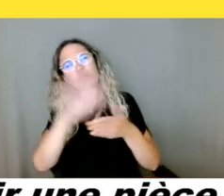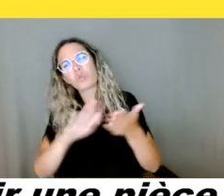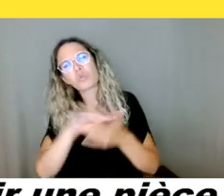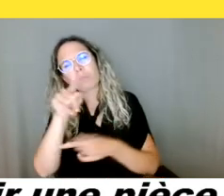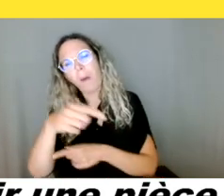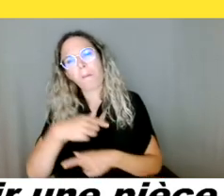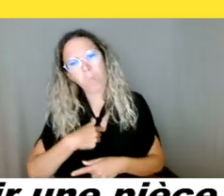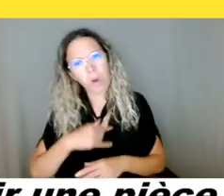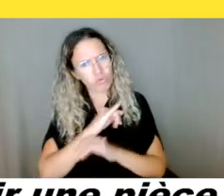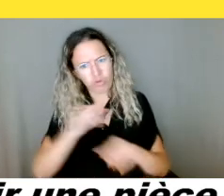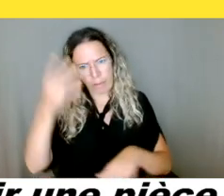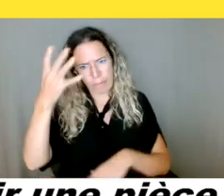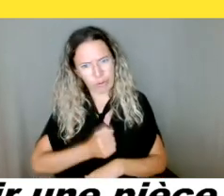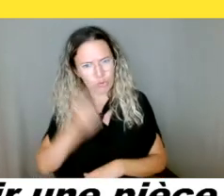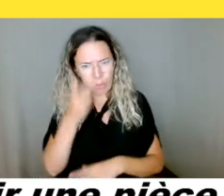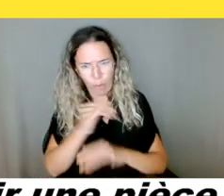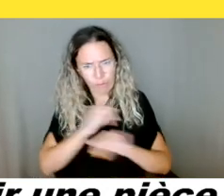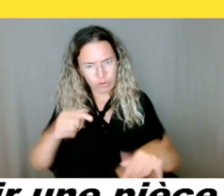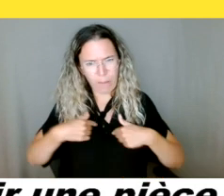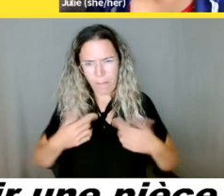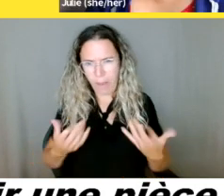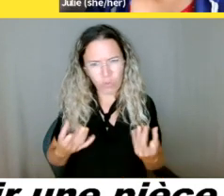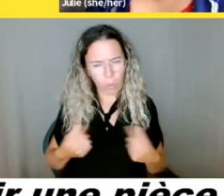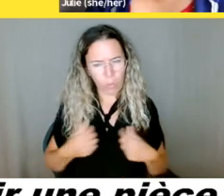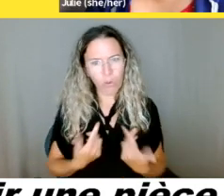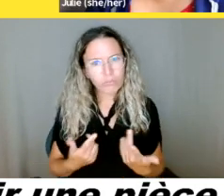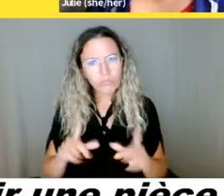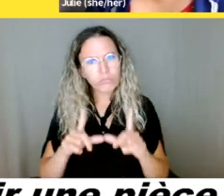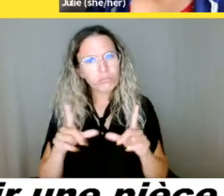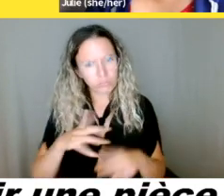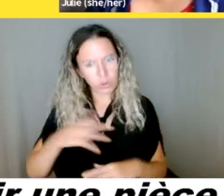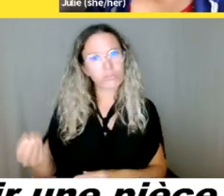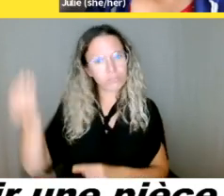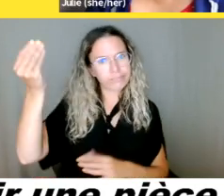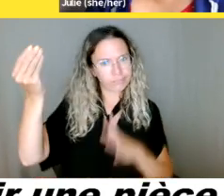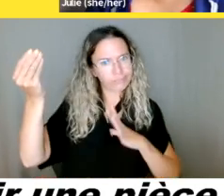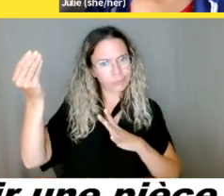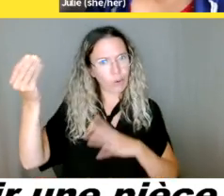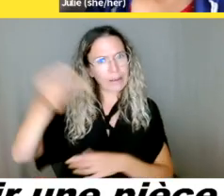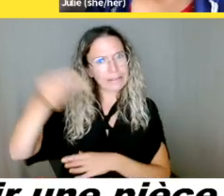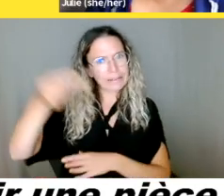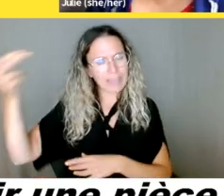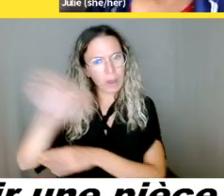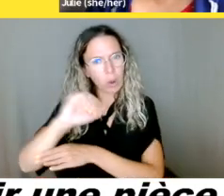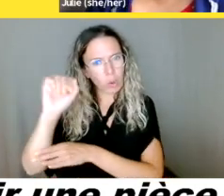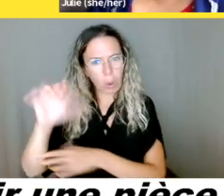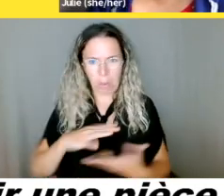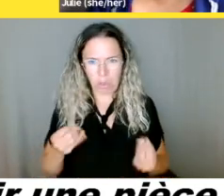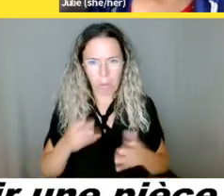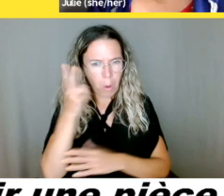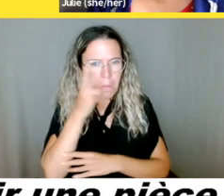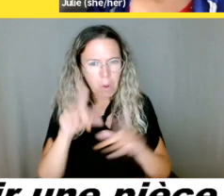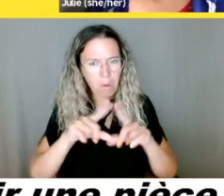vignette pour handicapées. vous êtes obligés de l'avoir à chaque fois, à chaque 5 ans, vous faites votre